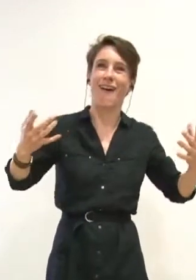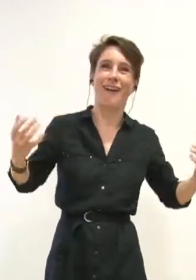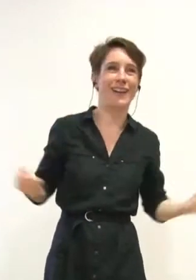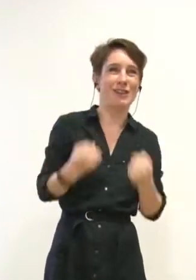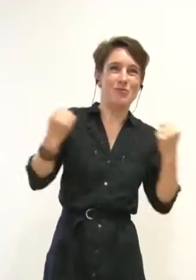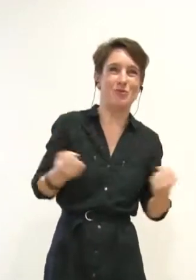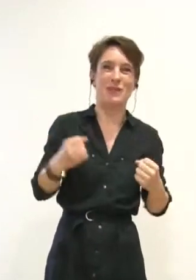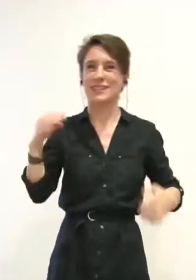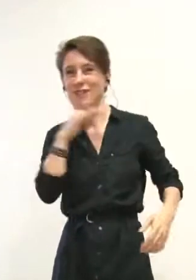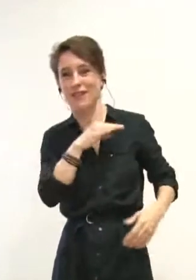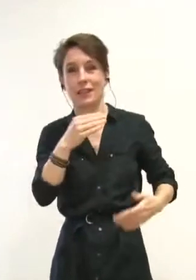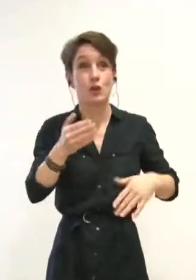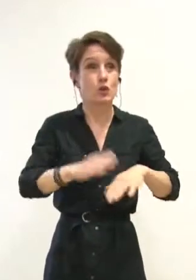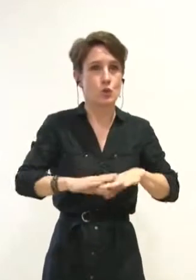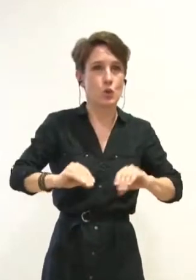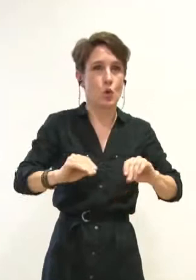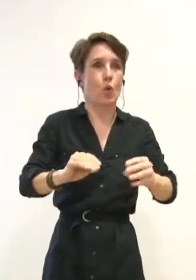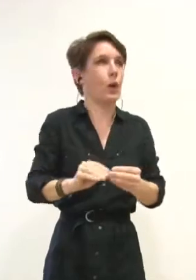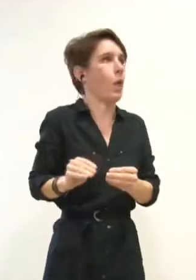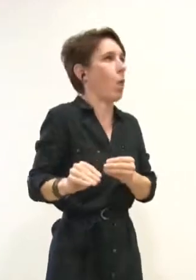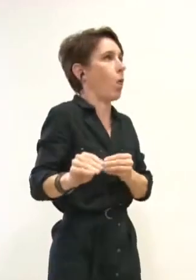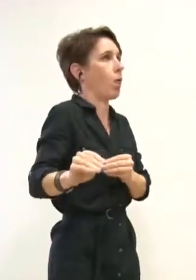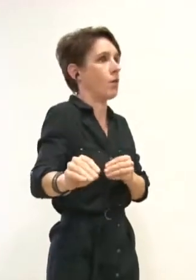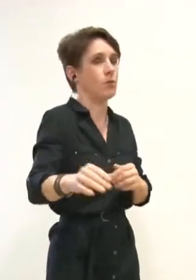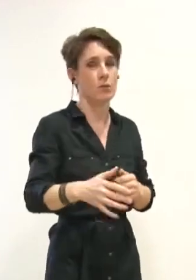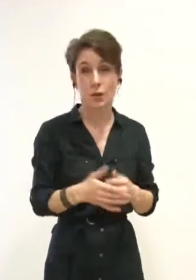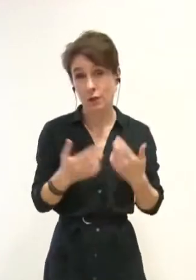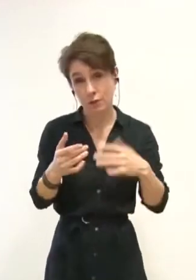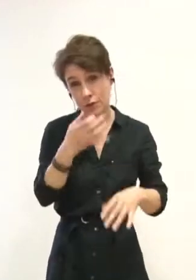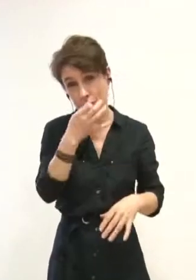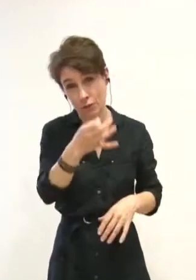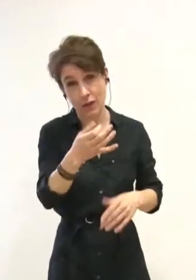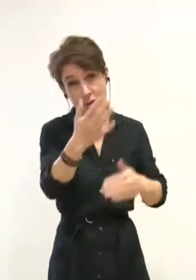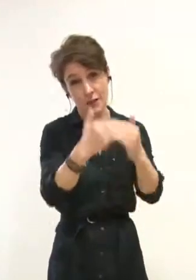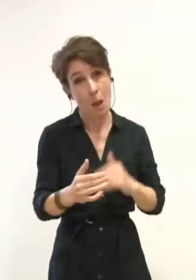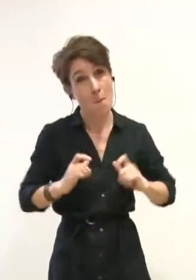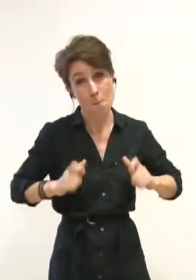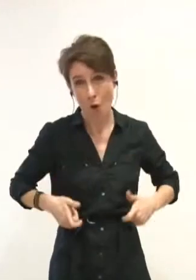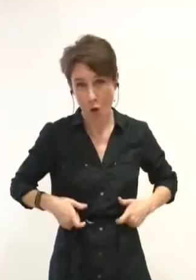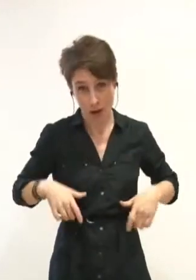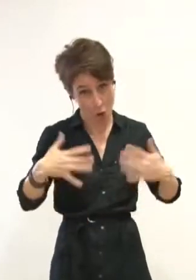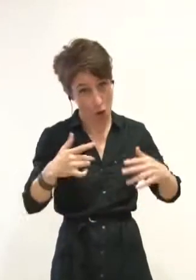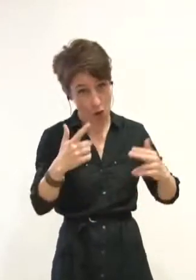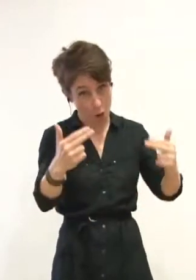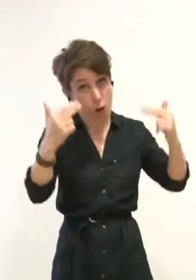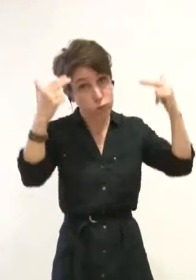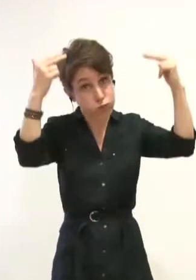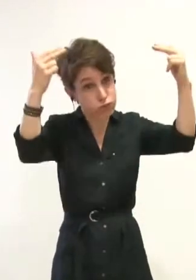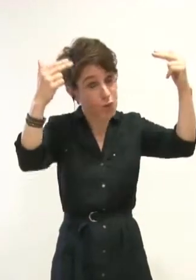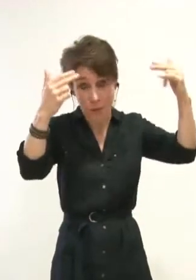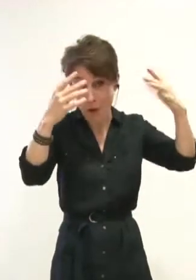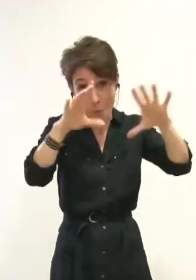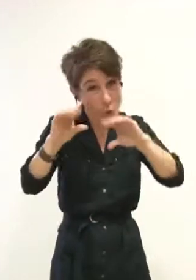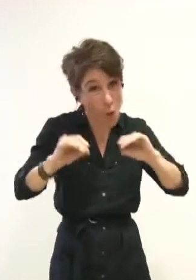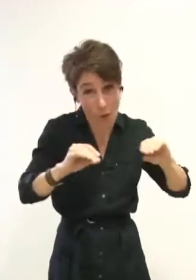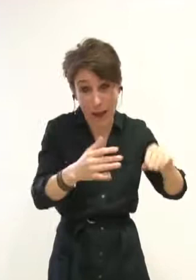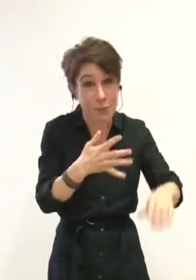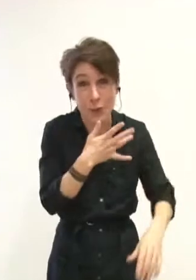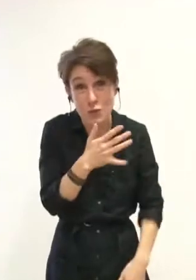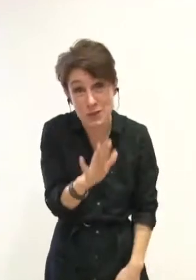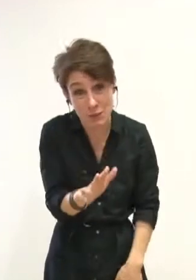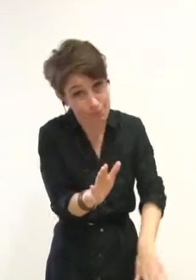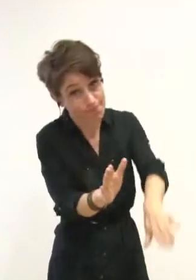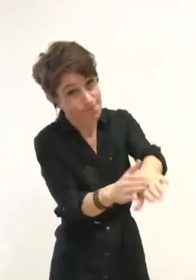ménage. Encore une fois, nous vous avions prévenu que votre plan école était un projet ambitieux, mais totalement irréaliste. Il est